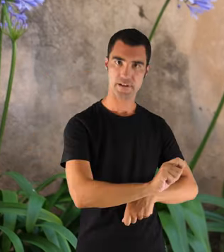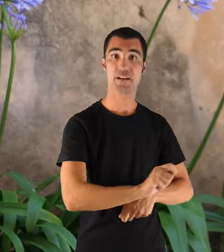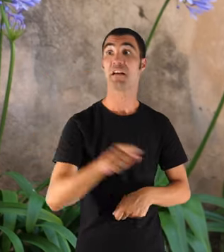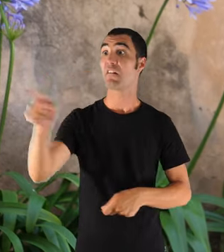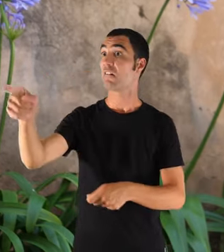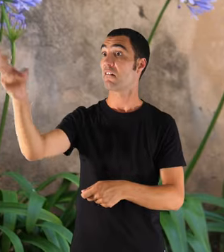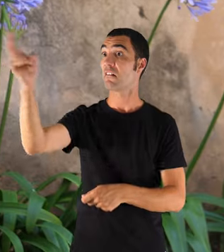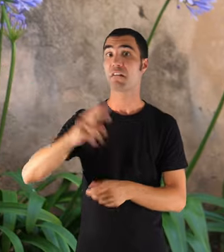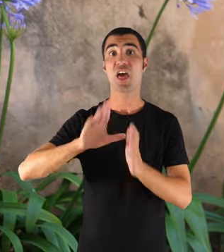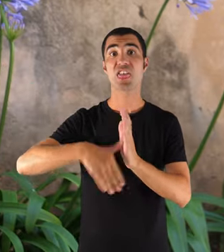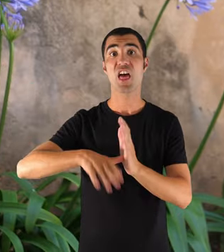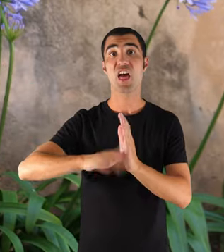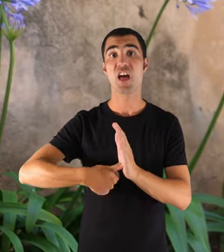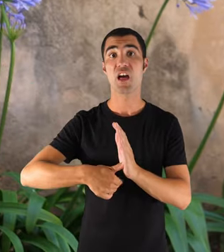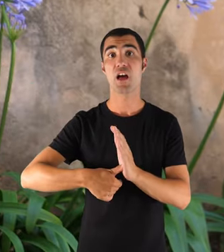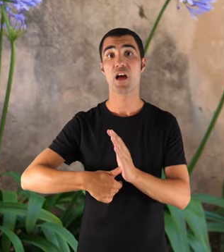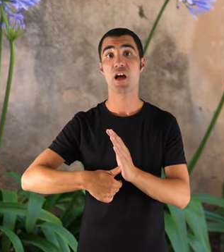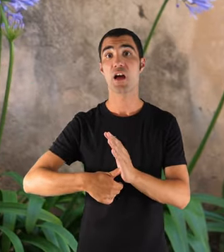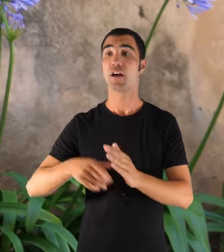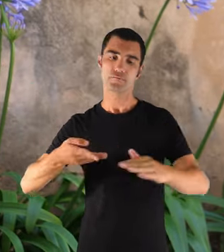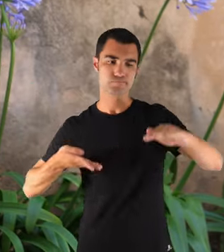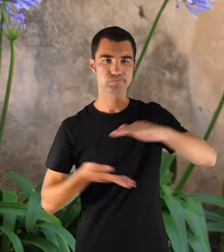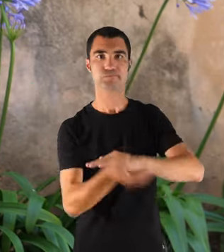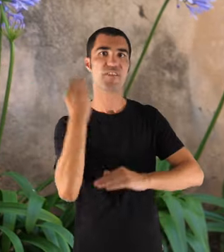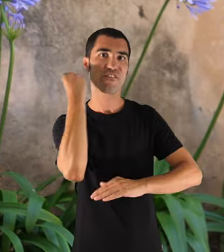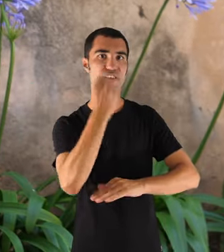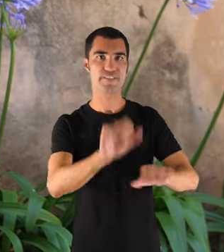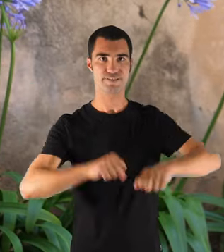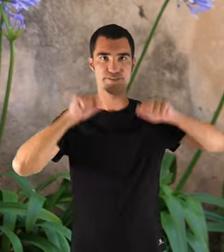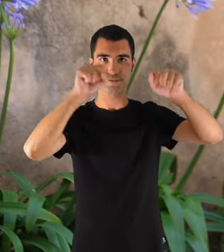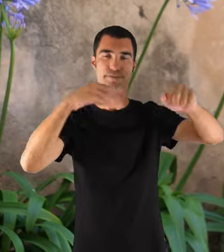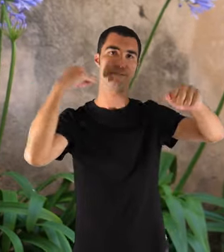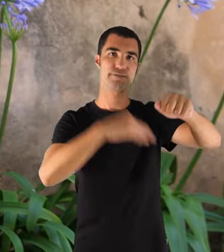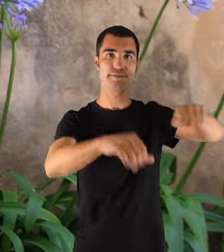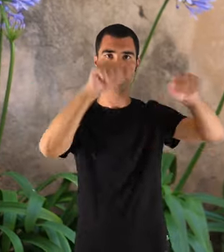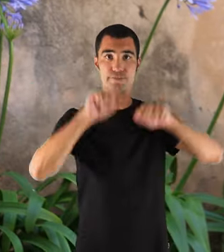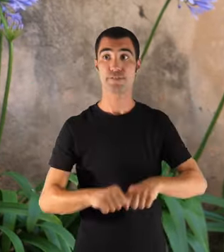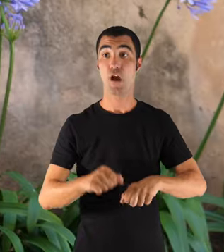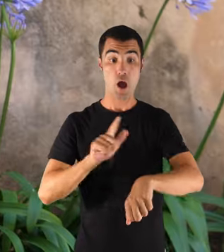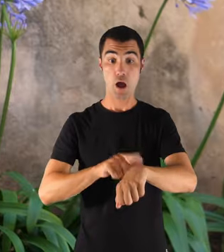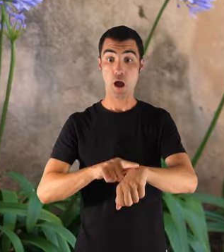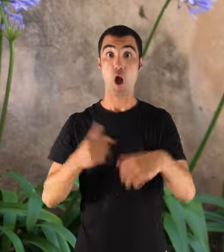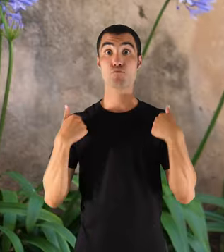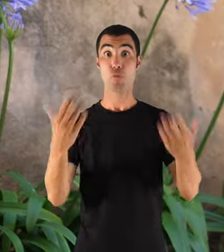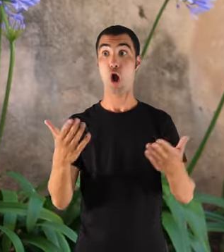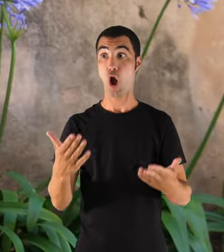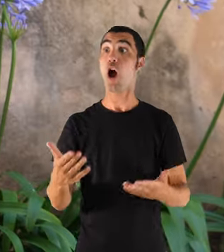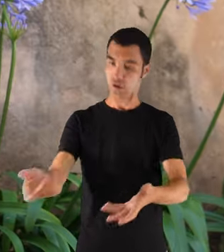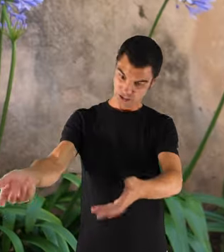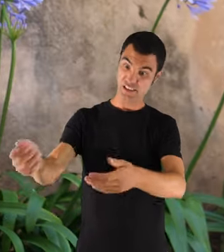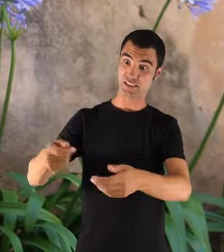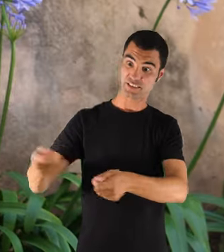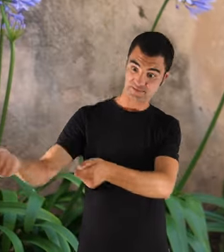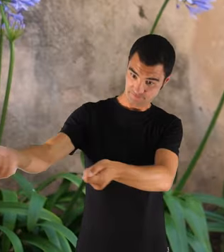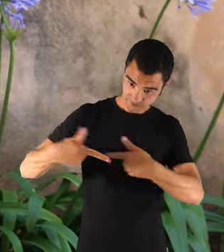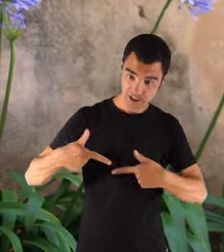arribava tard, el posaven dins el frigor. I si arribava d'hora, doncs o el m'enviava o